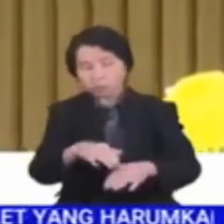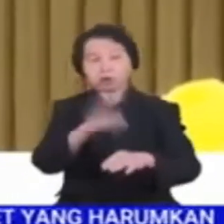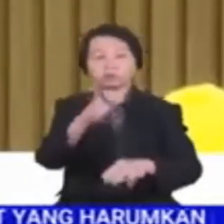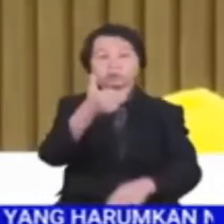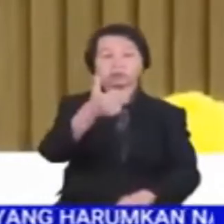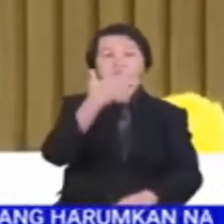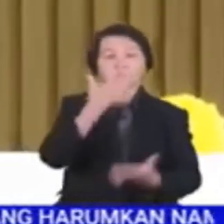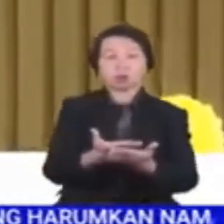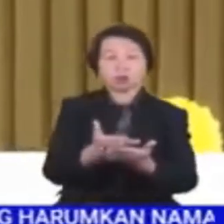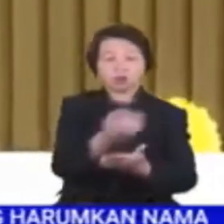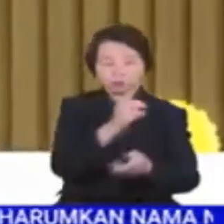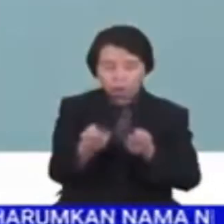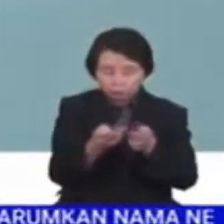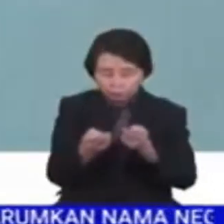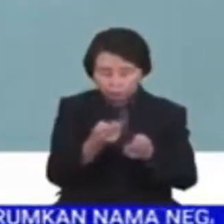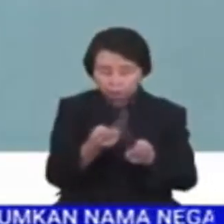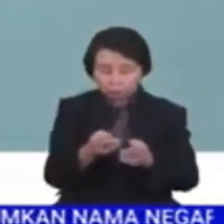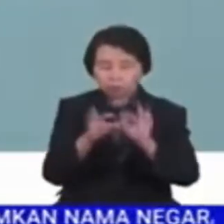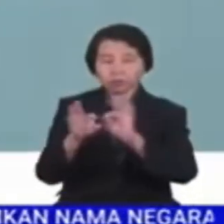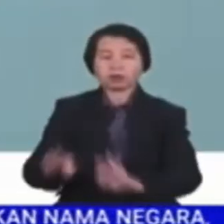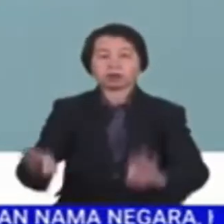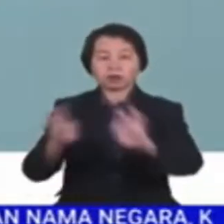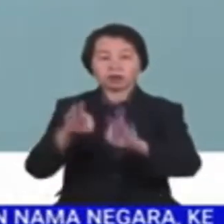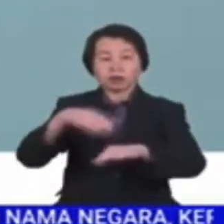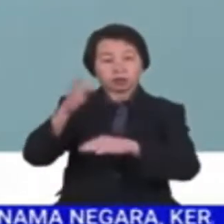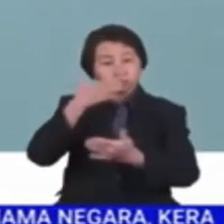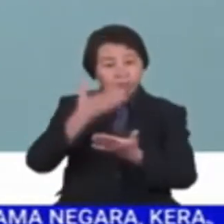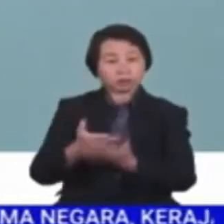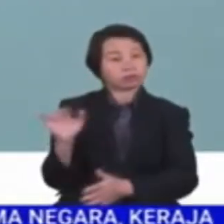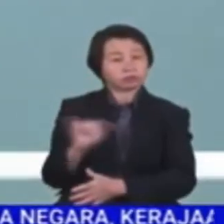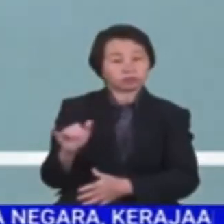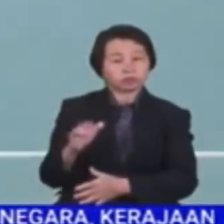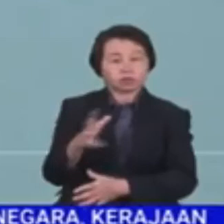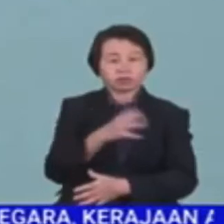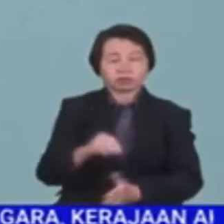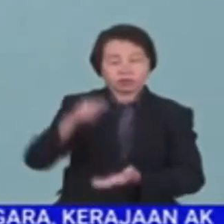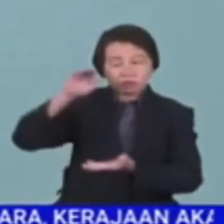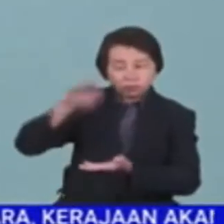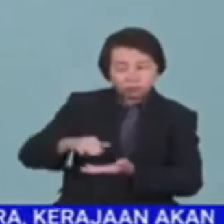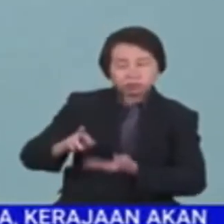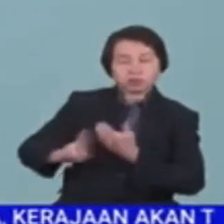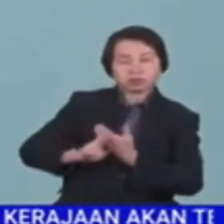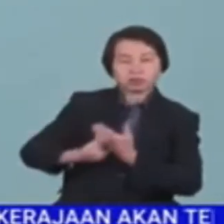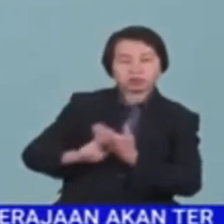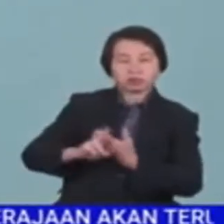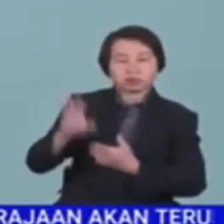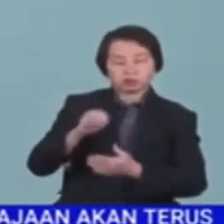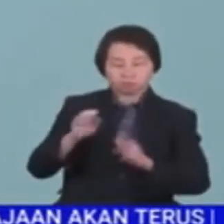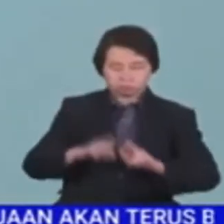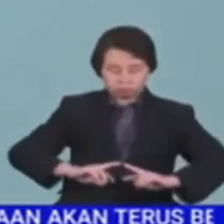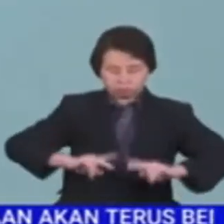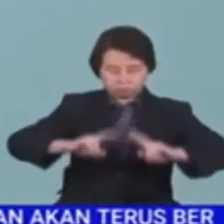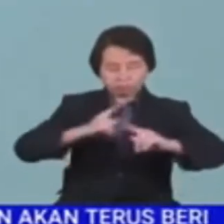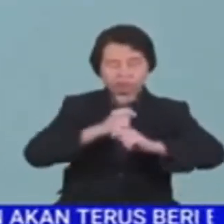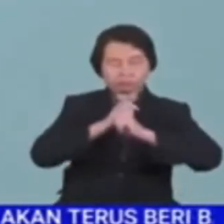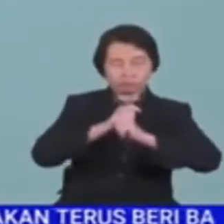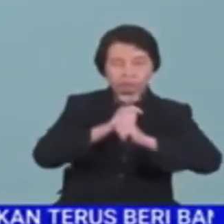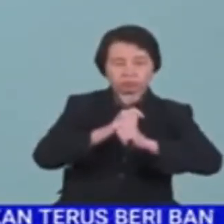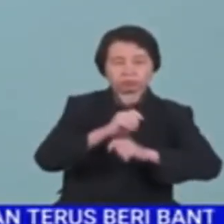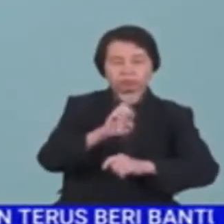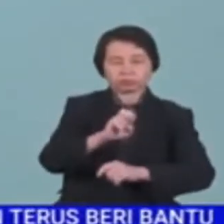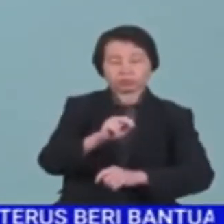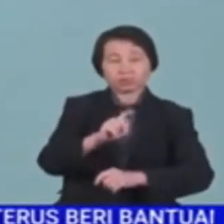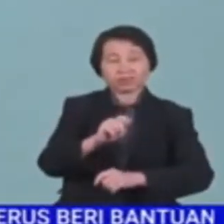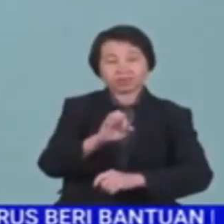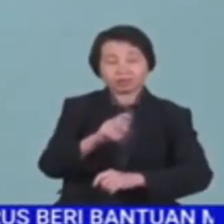baik, tetapi juga pengurusan pihak berkepentingan yang lebih baik. Ia sekaligus mengurangkan risiko utama dan membangunkan daya tahan entiti